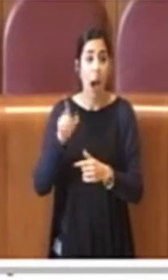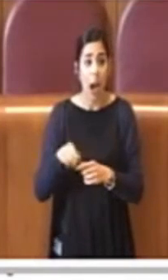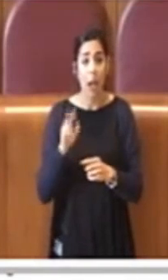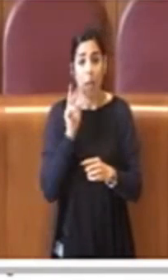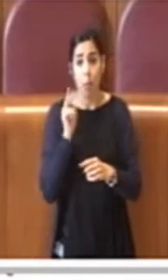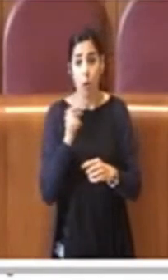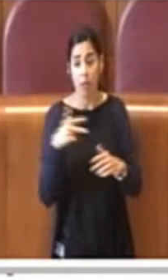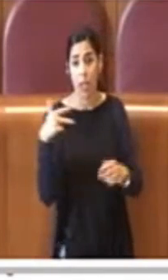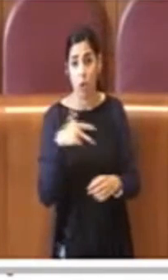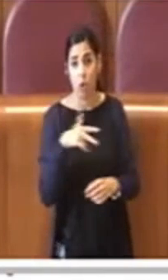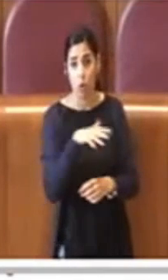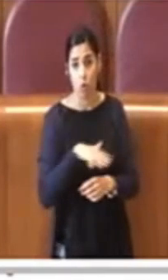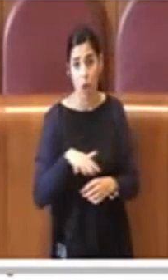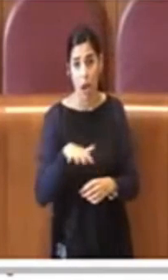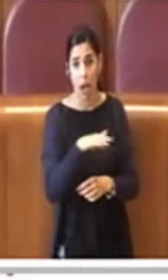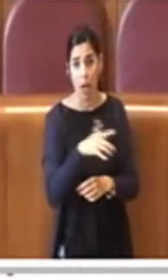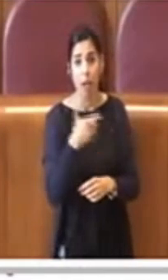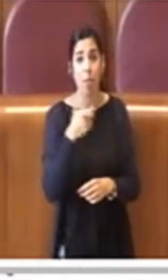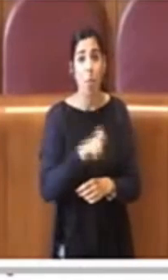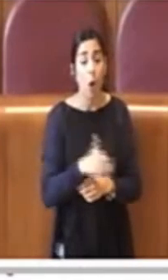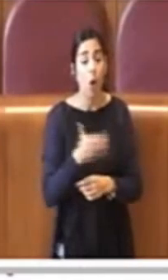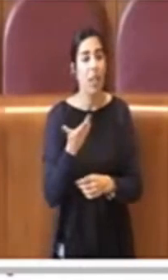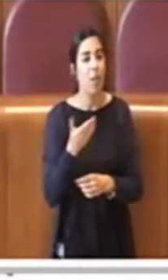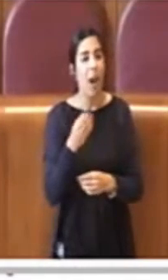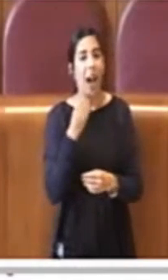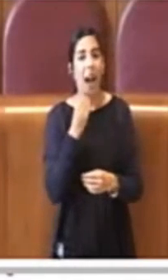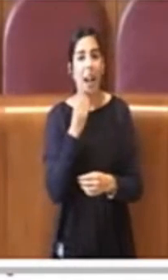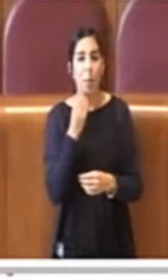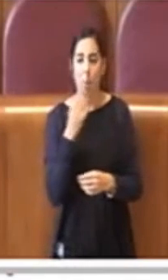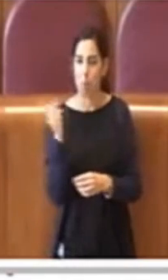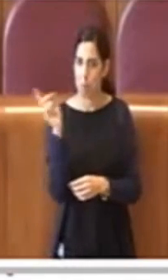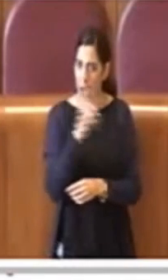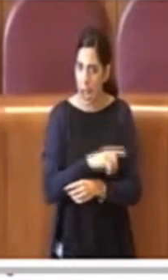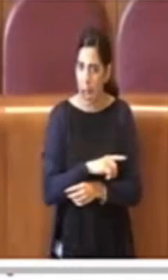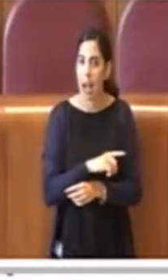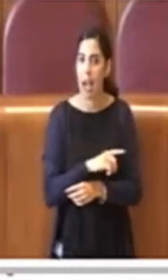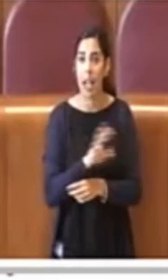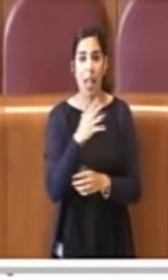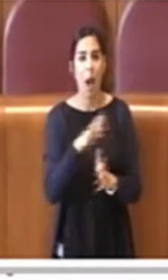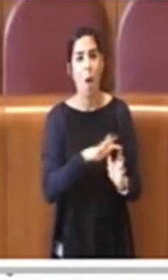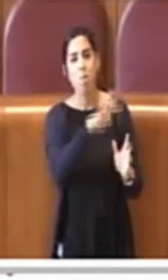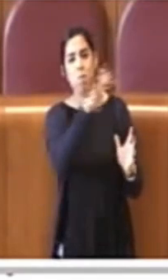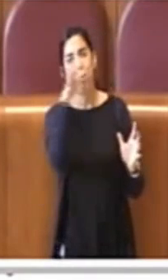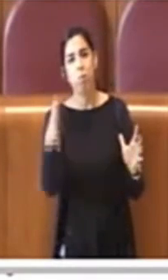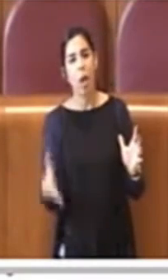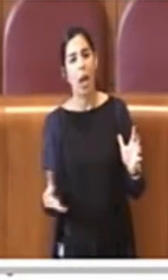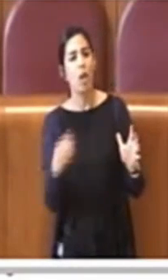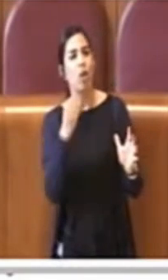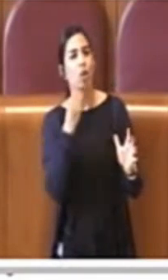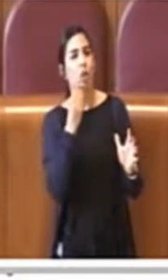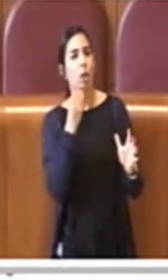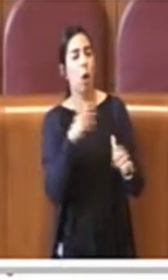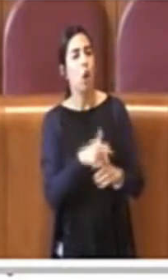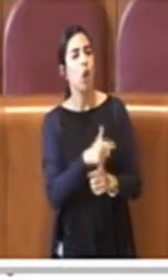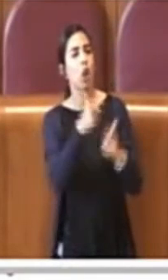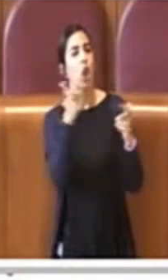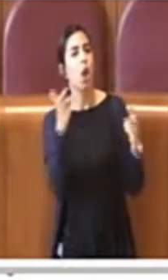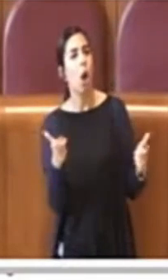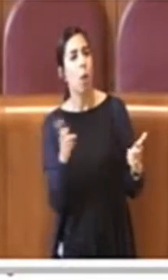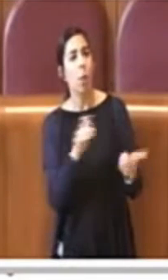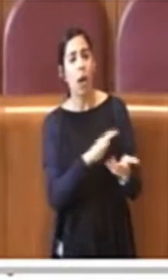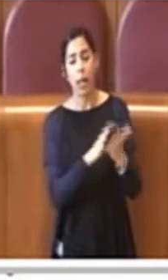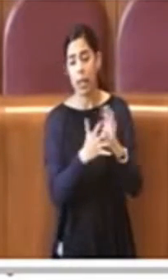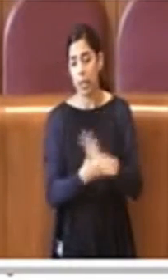cattiva alimentazione dove c'è un'abbondanza di cibo determina poi